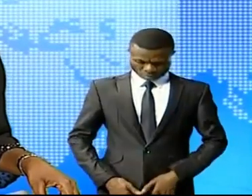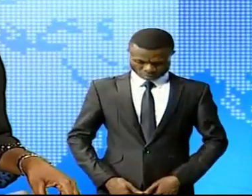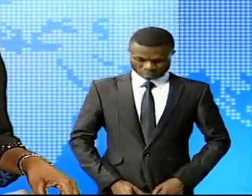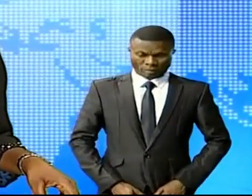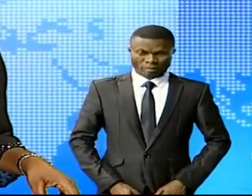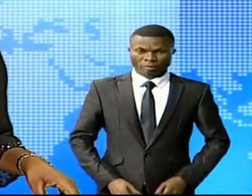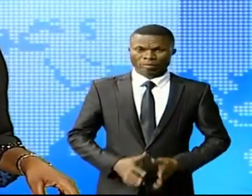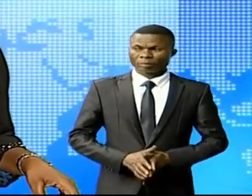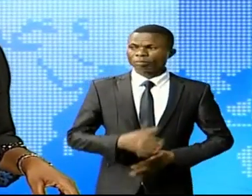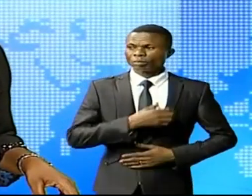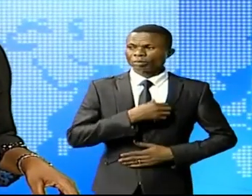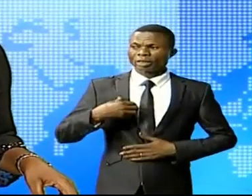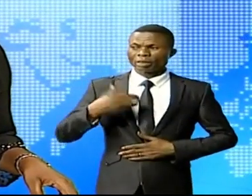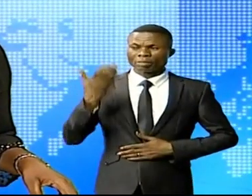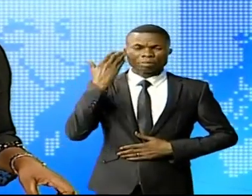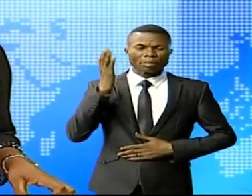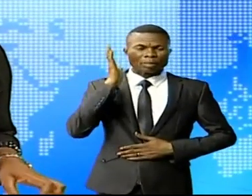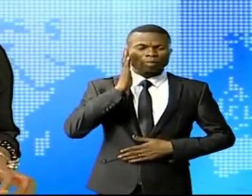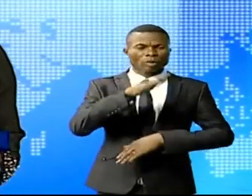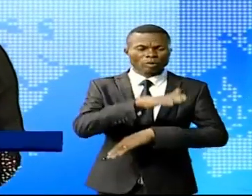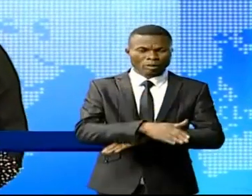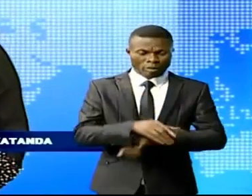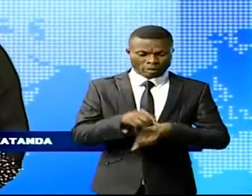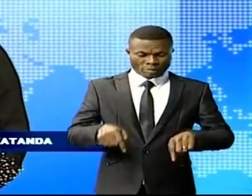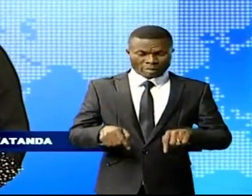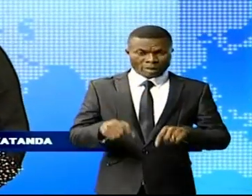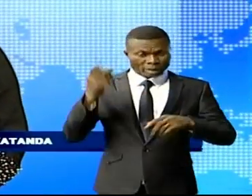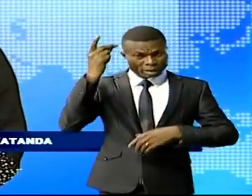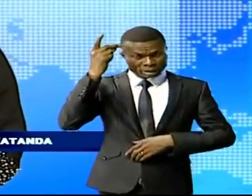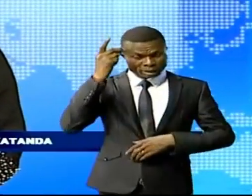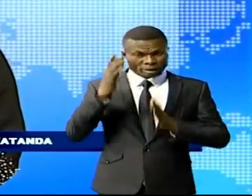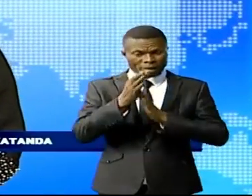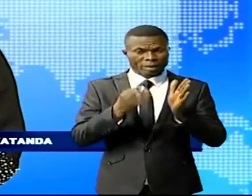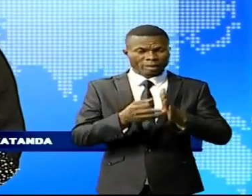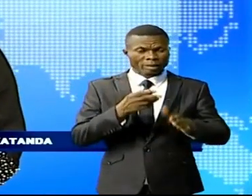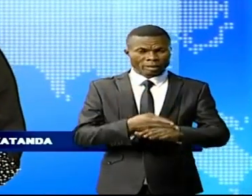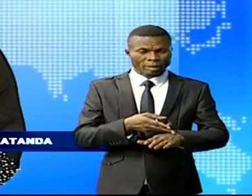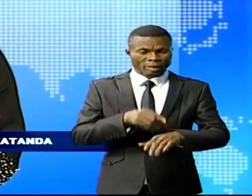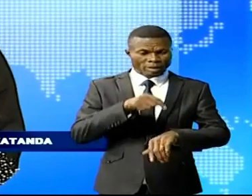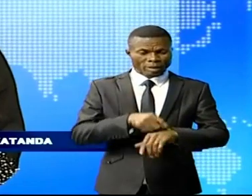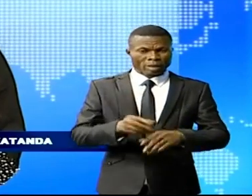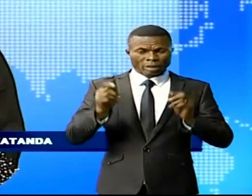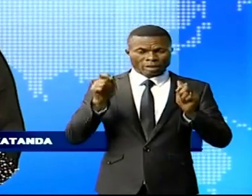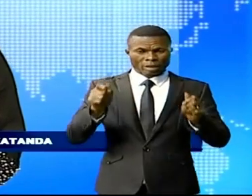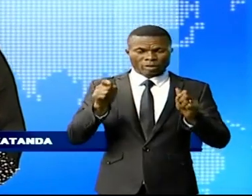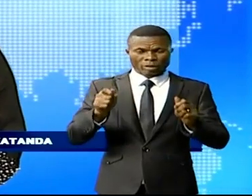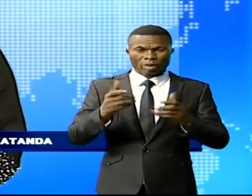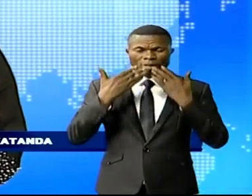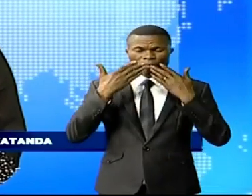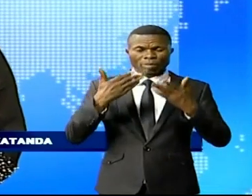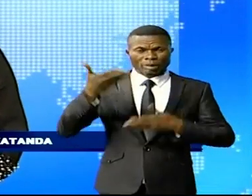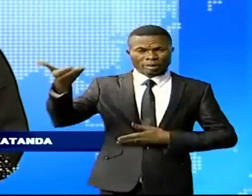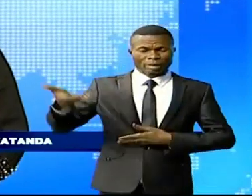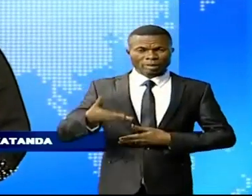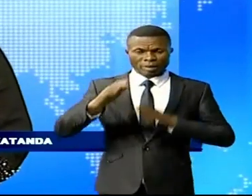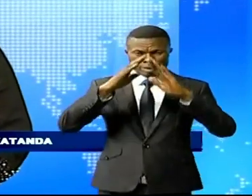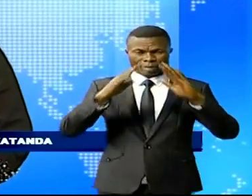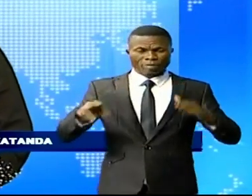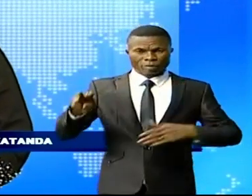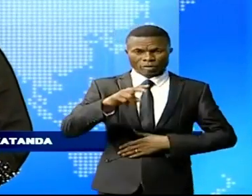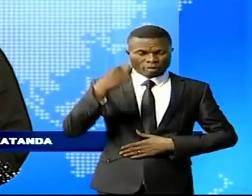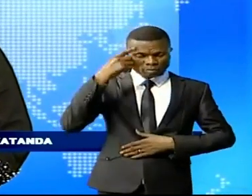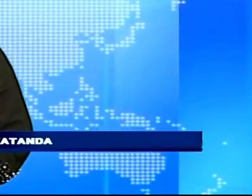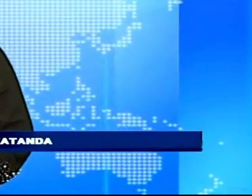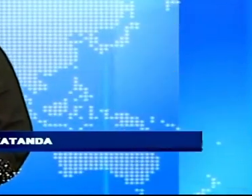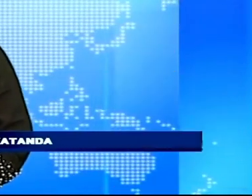Mesdames et messieurs, bonsoir. Il est 19h à Kinshasa, c'est l'heure de votre journal. Merci de nous recevoir chez vous pour les